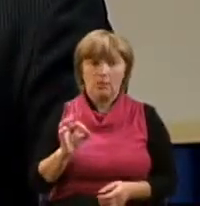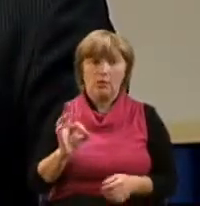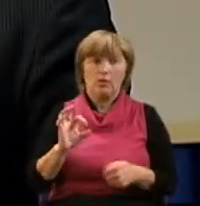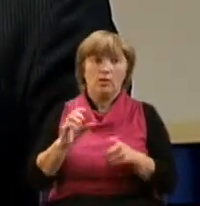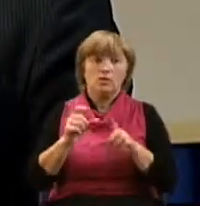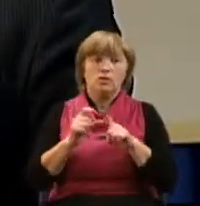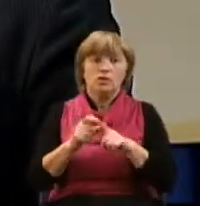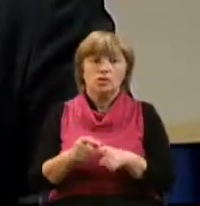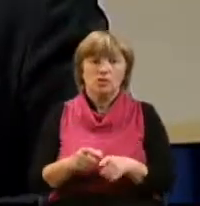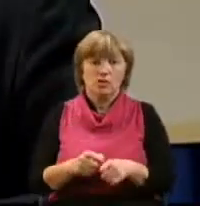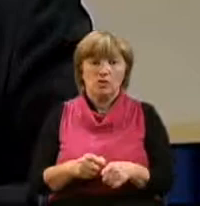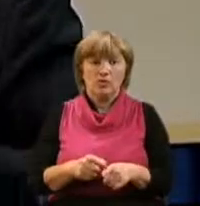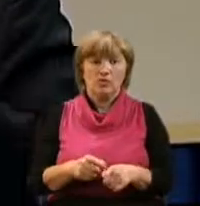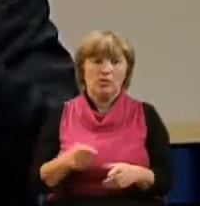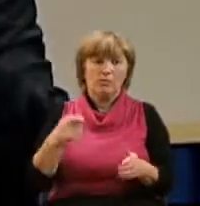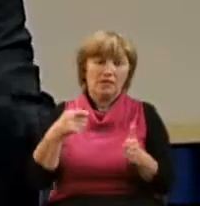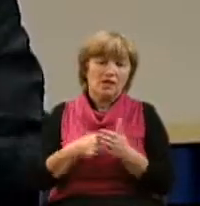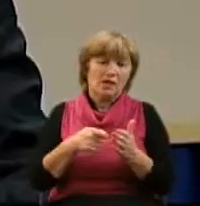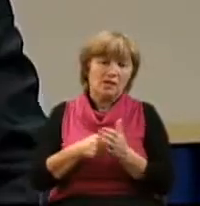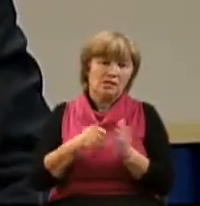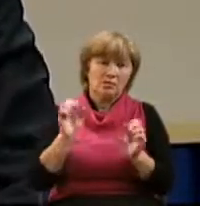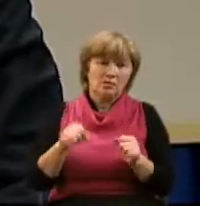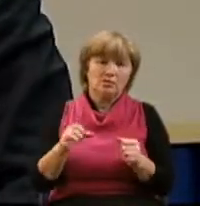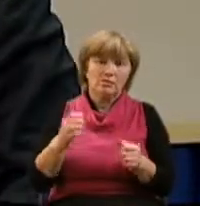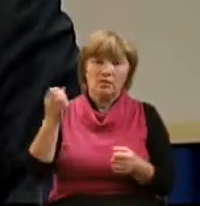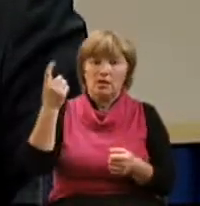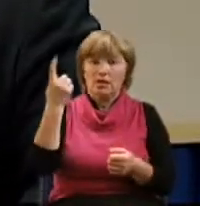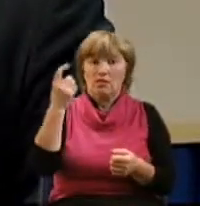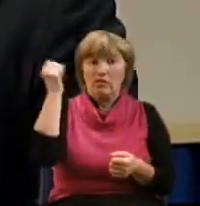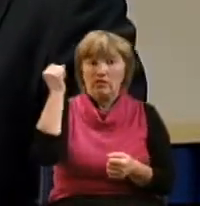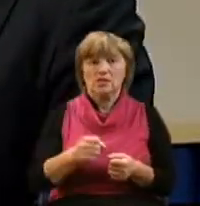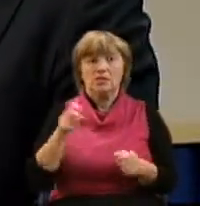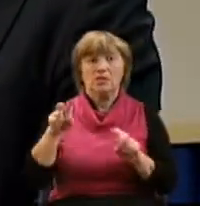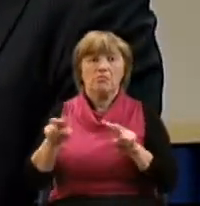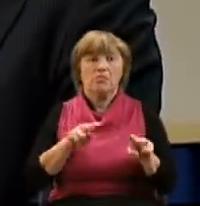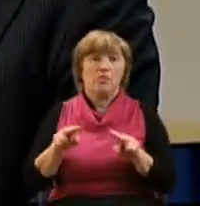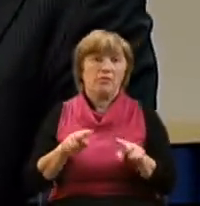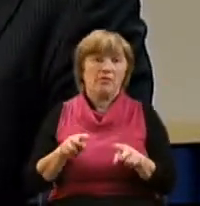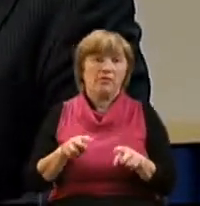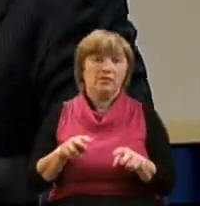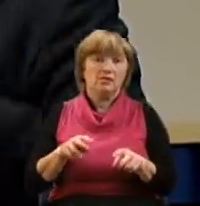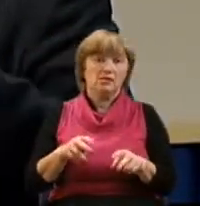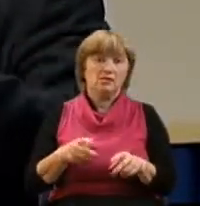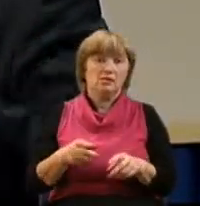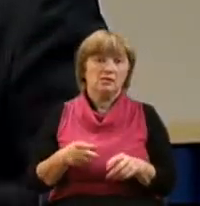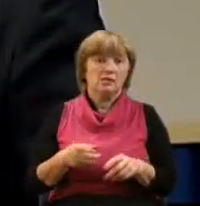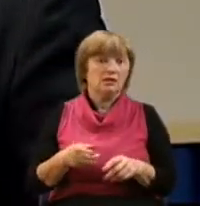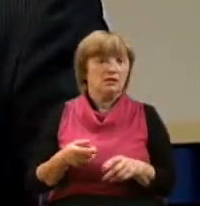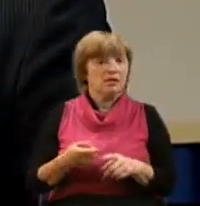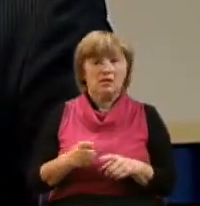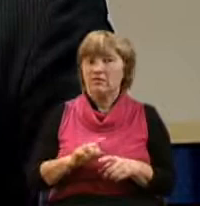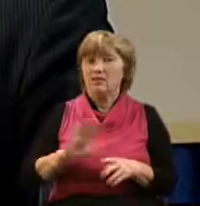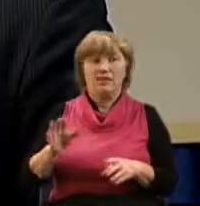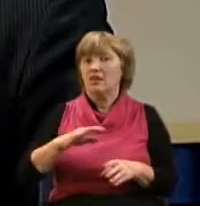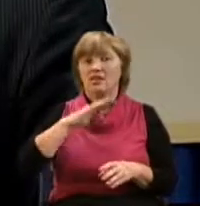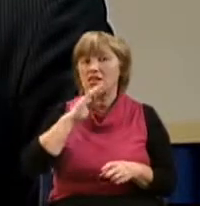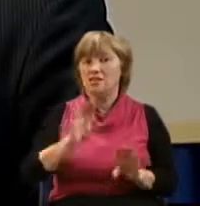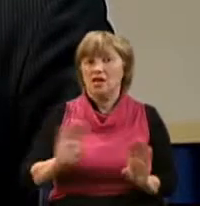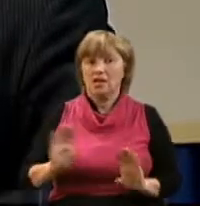Слову Божьему, он питается только, может быть, воскресной проповедью, и этого не будет достаточно.